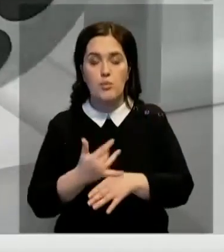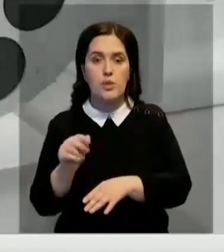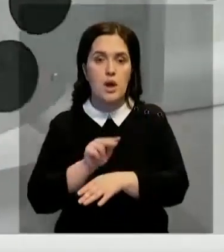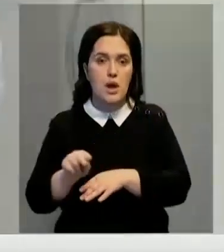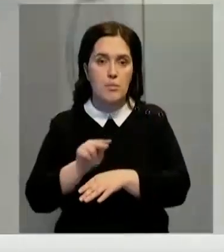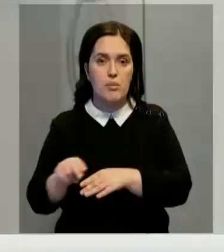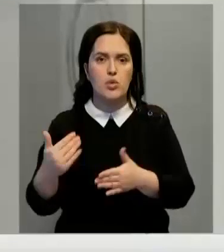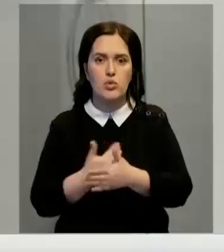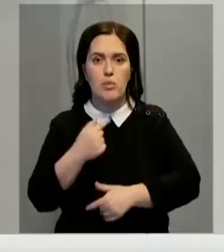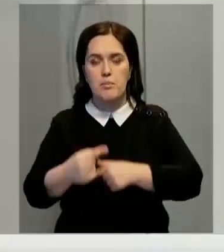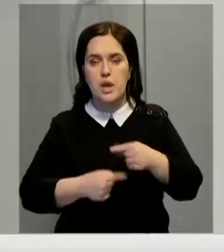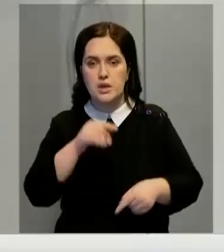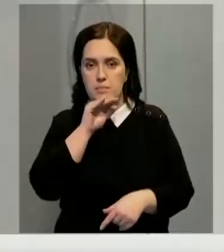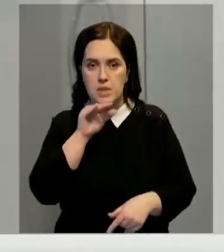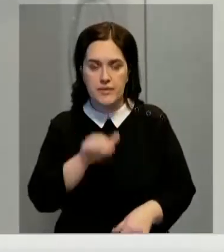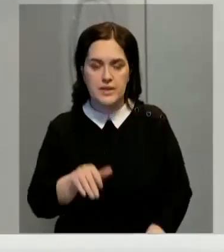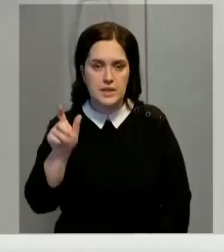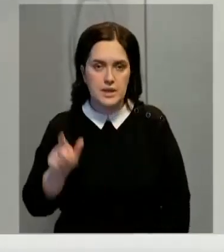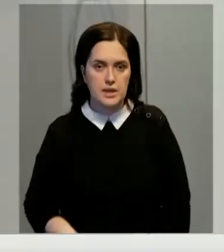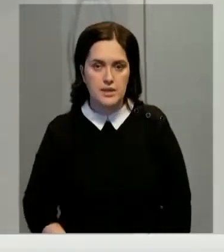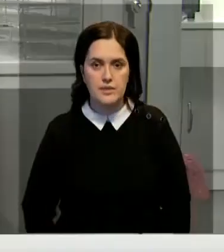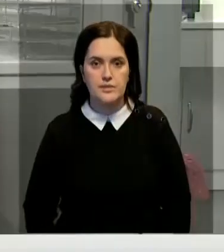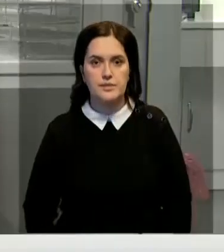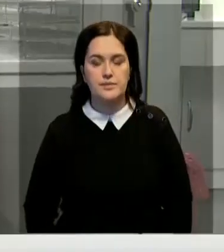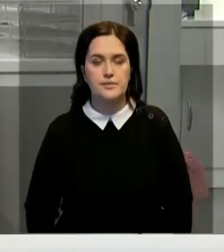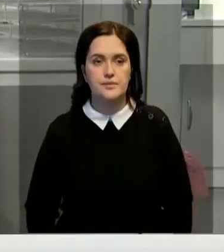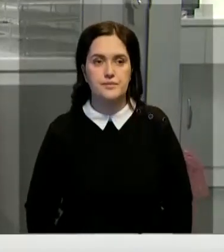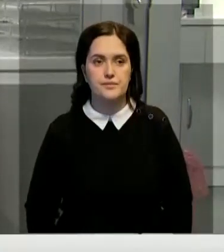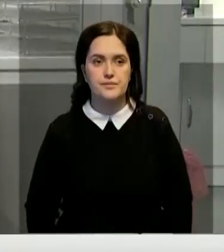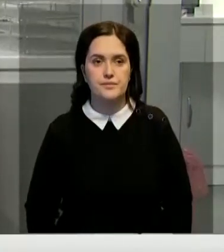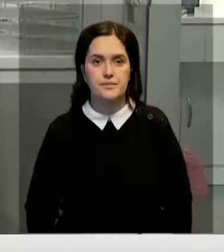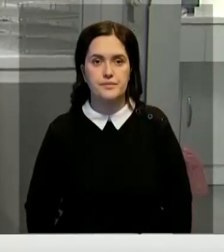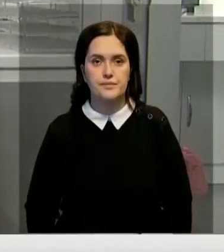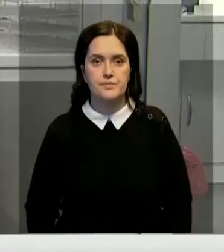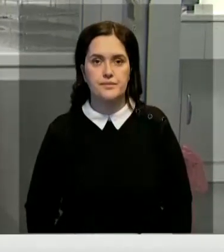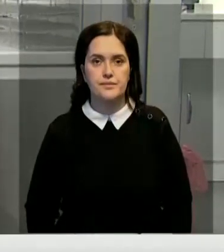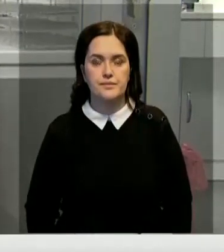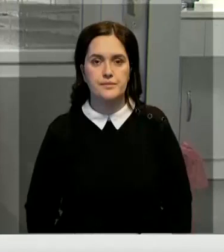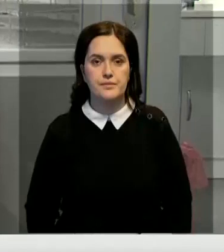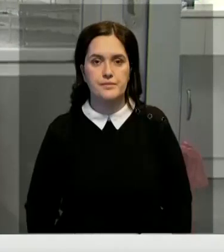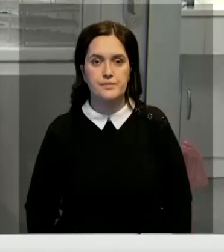новую прияду профессионалов. Шапогат Морзабекова, Кинджи Амраев, Алматы, Хабар-24.